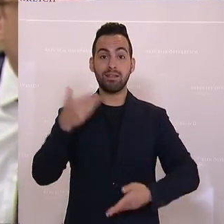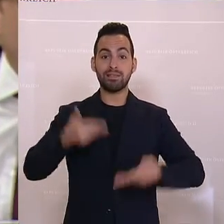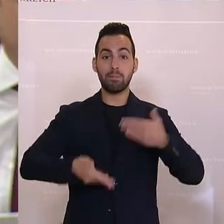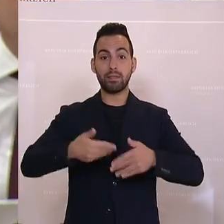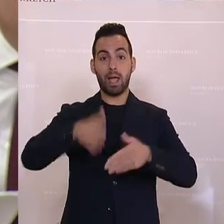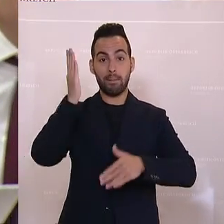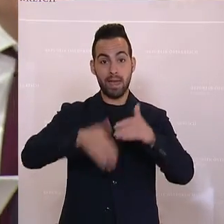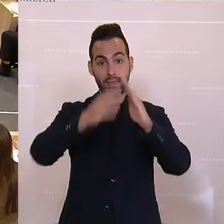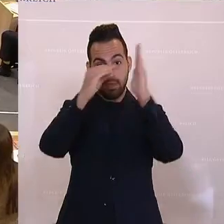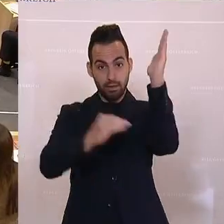legen, dann erhöht sich das Problem.